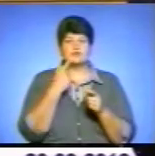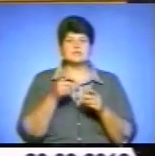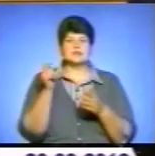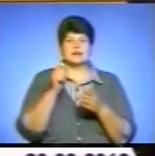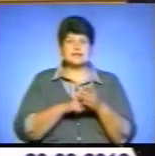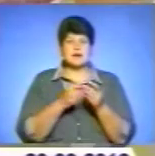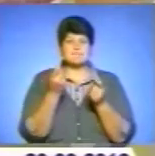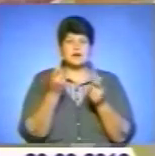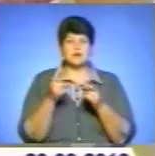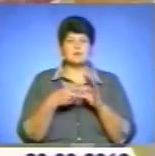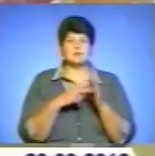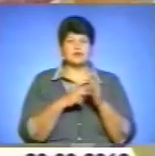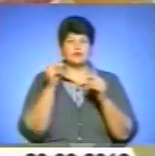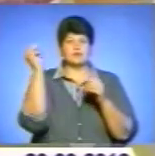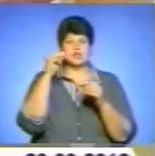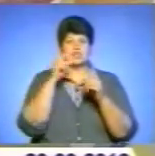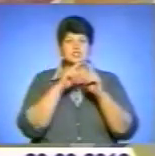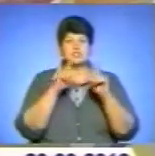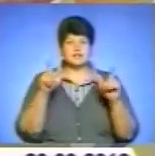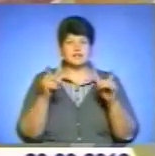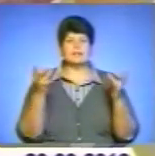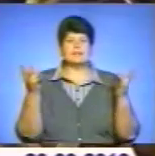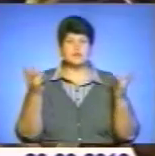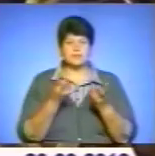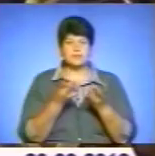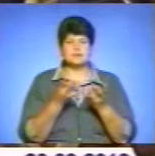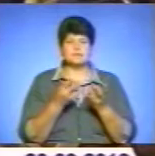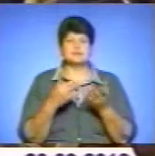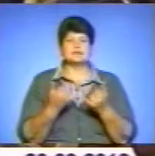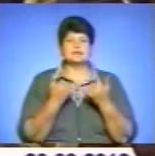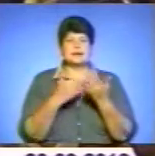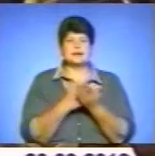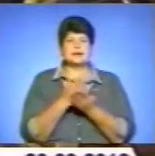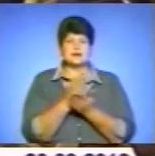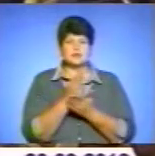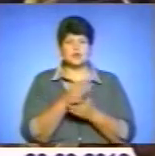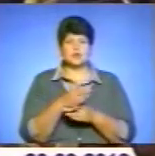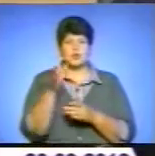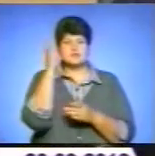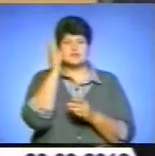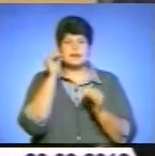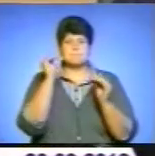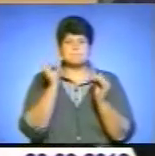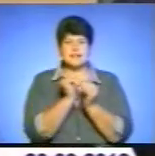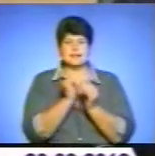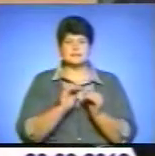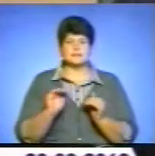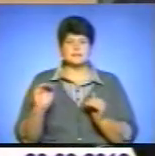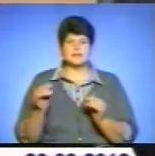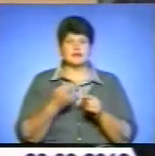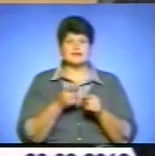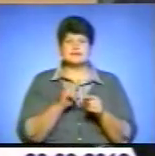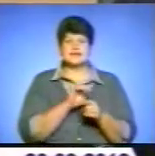малопланових шкіл у сільській місцевості не лише доречне, а й необхідне заради якісної освіти маленьких українців. Це ж не школа, це